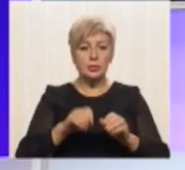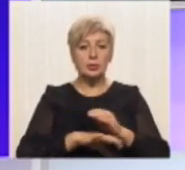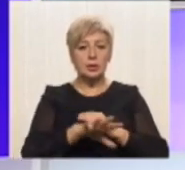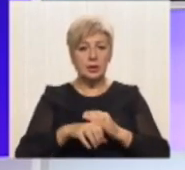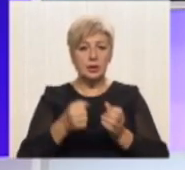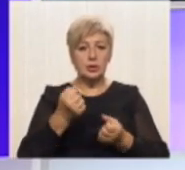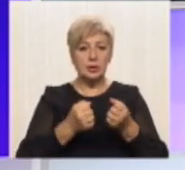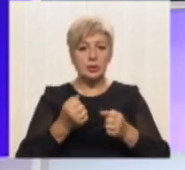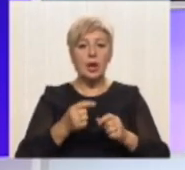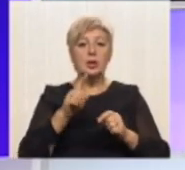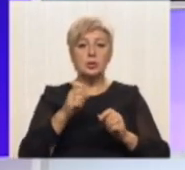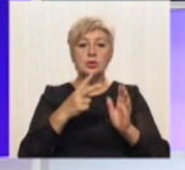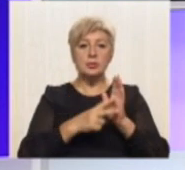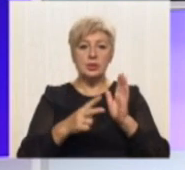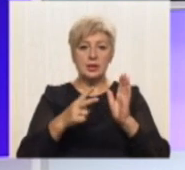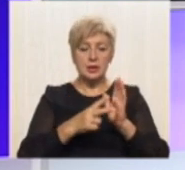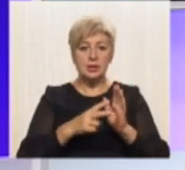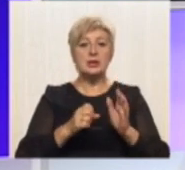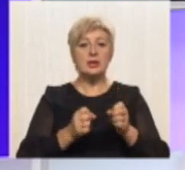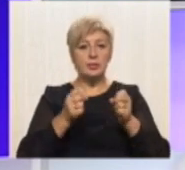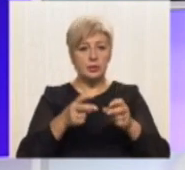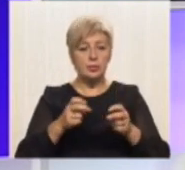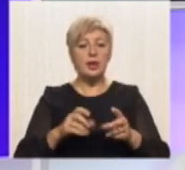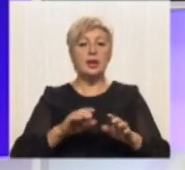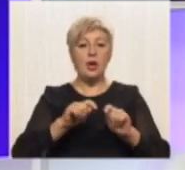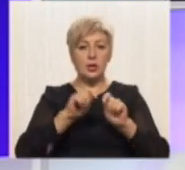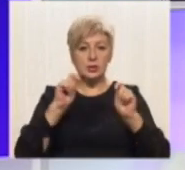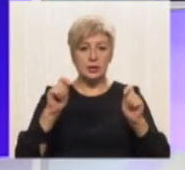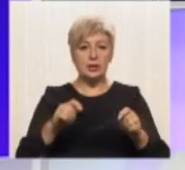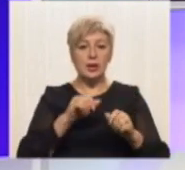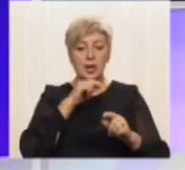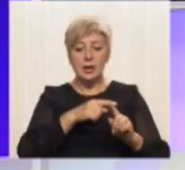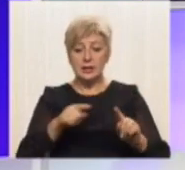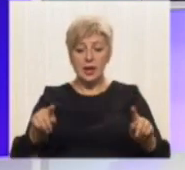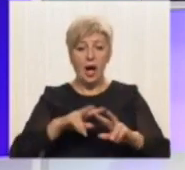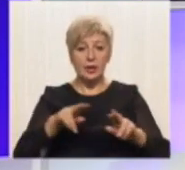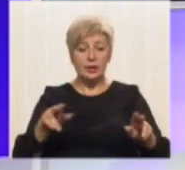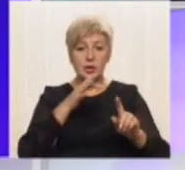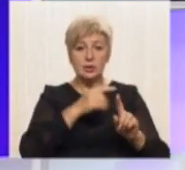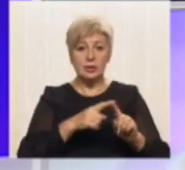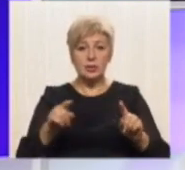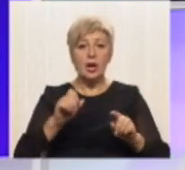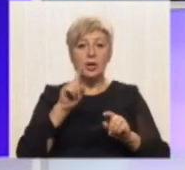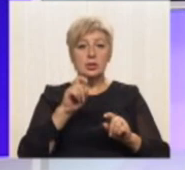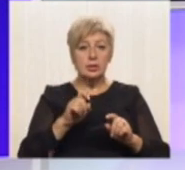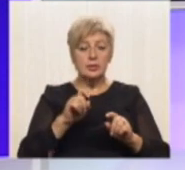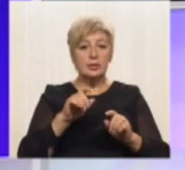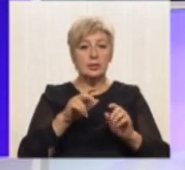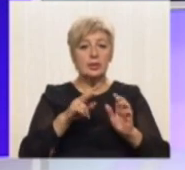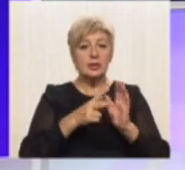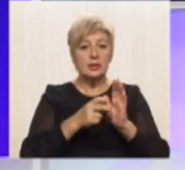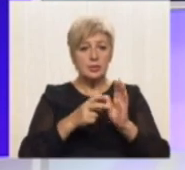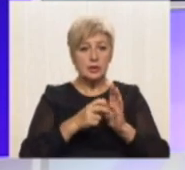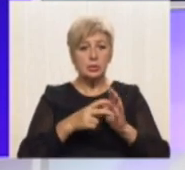177 злочинів розкрито. За аналогічний період минулого року заарестовано 770 таких кримінальних злочинів та розкрита